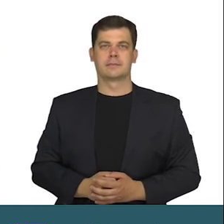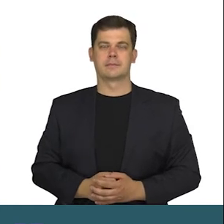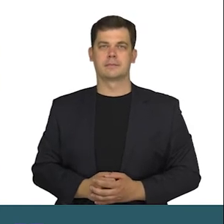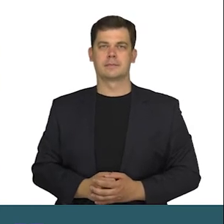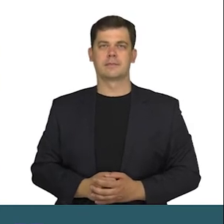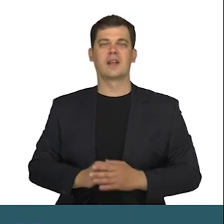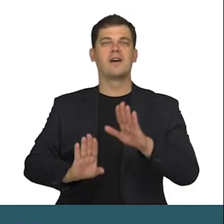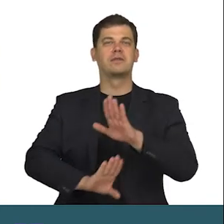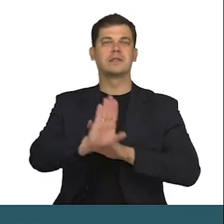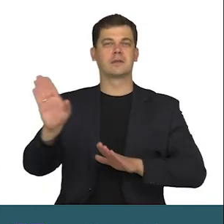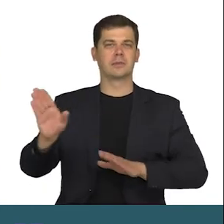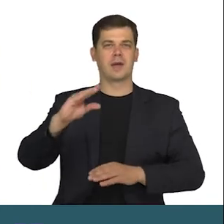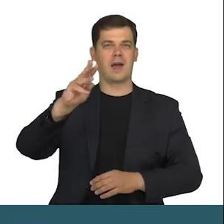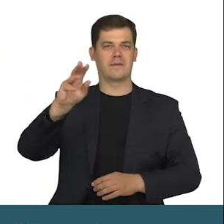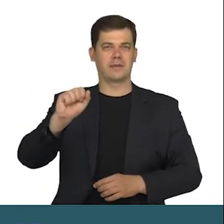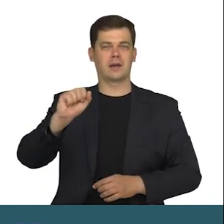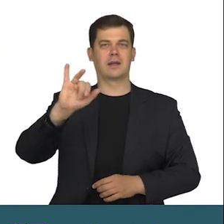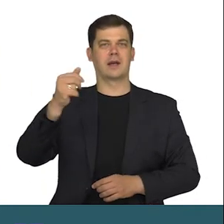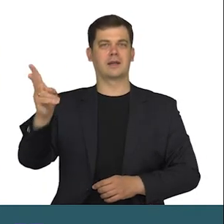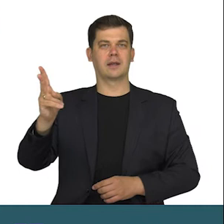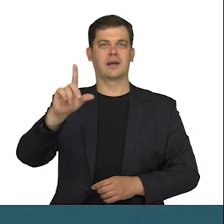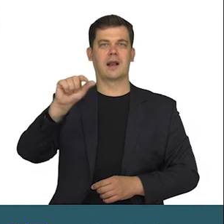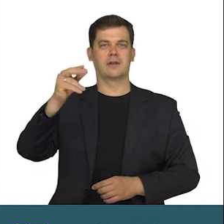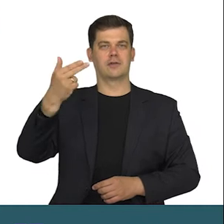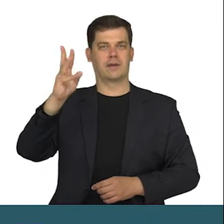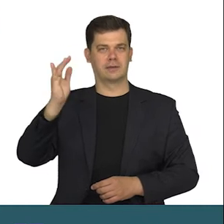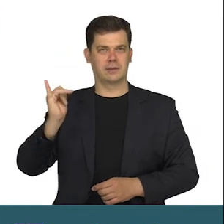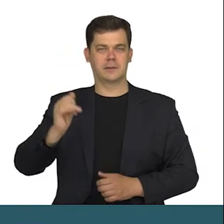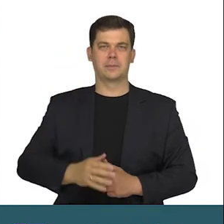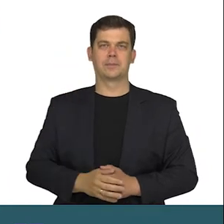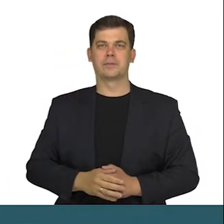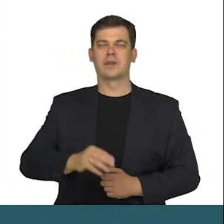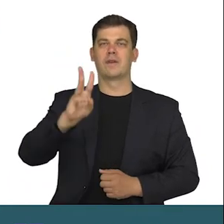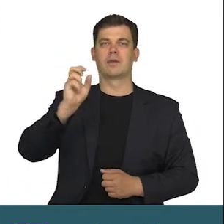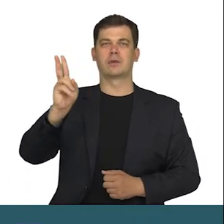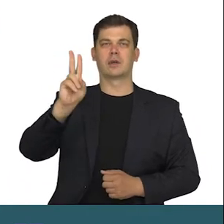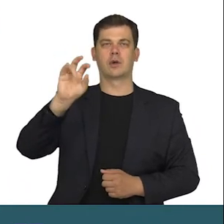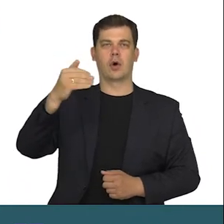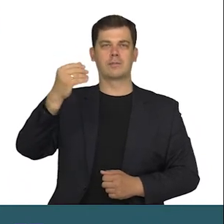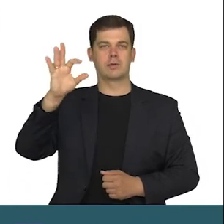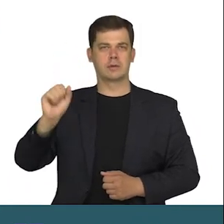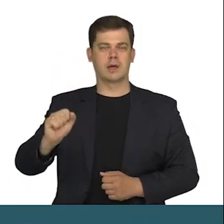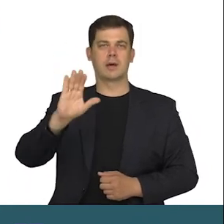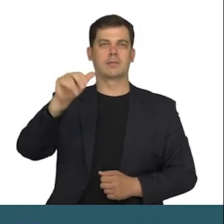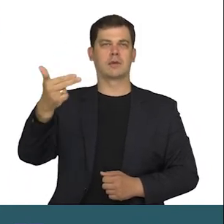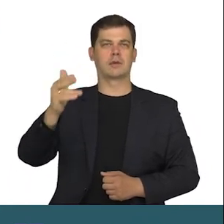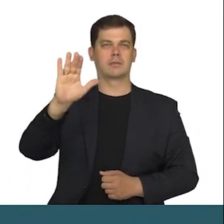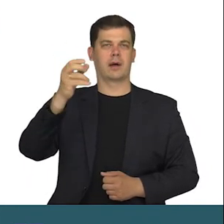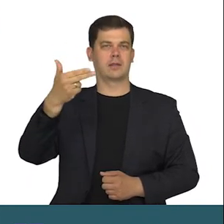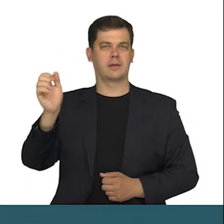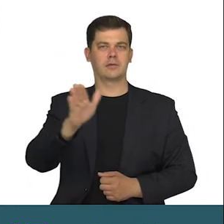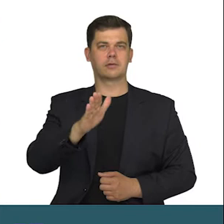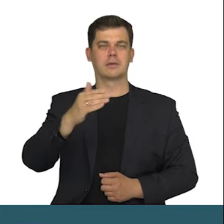Wystąpili Ewa i Janek Leśniewscy, Wojtek Komosa, Bogdan Banaś,